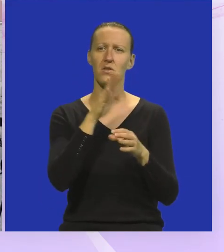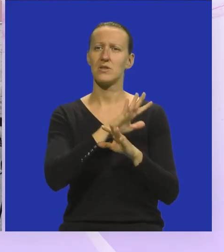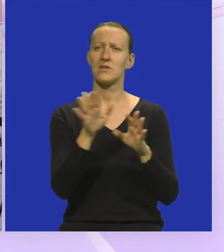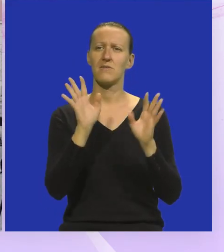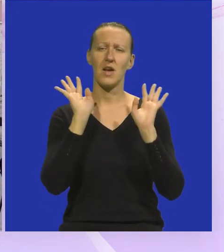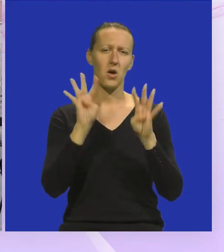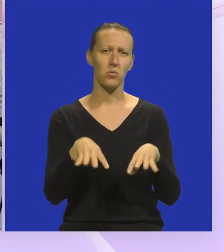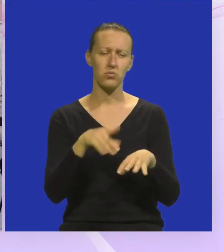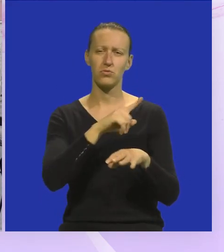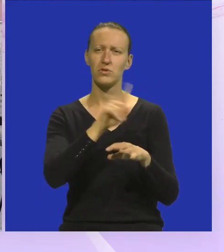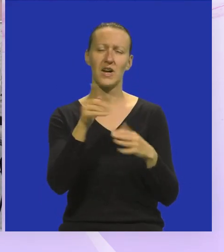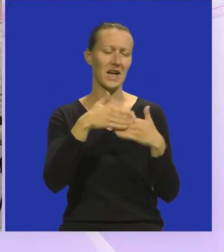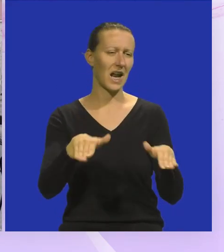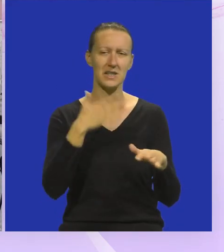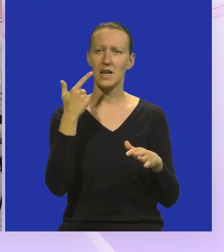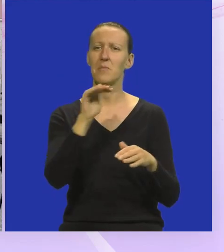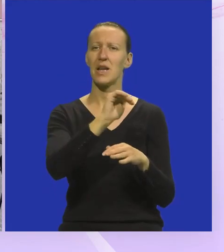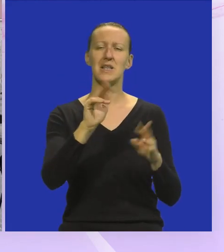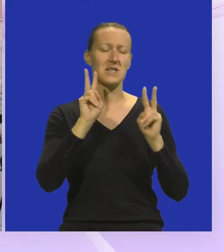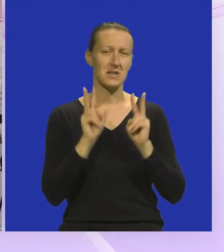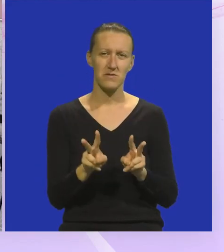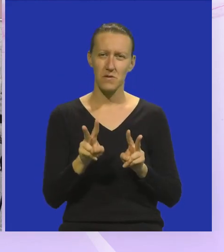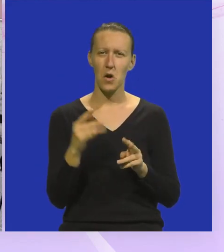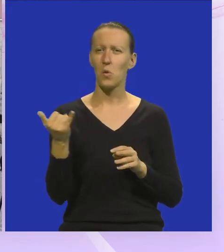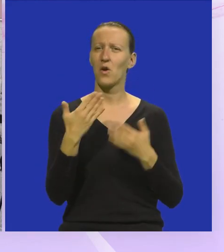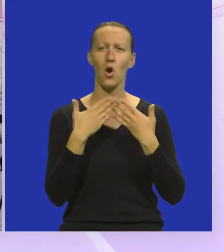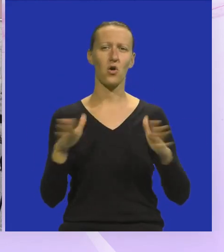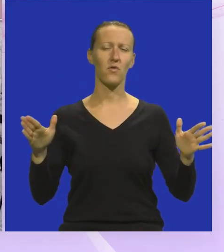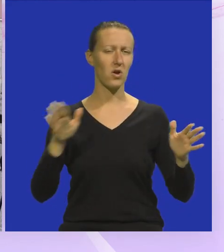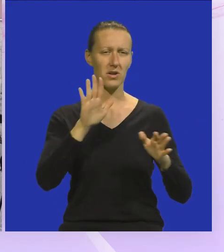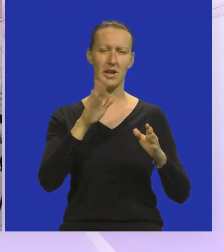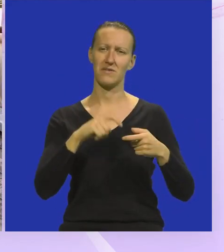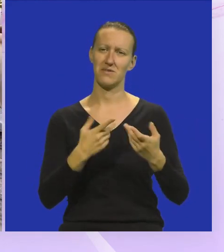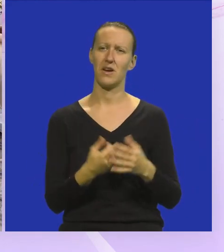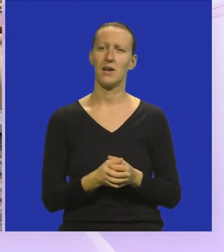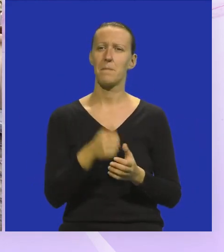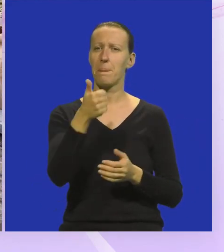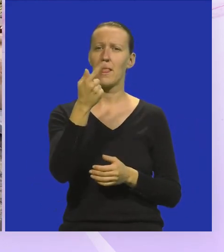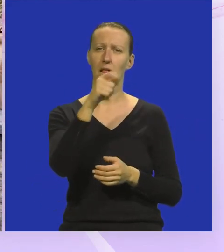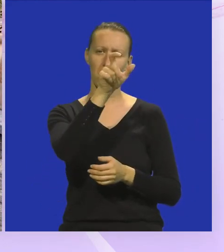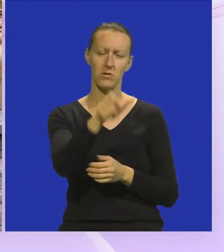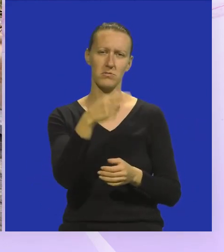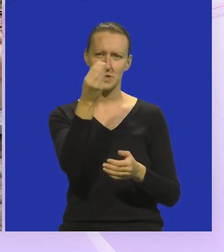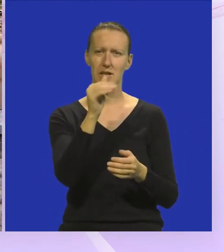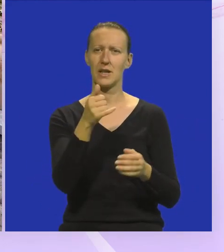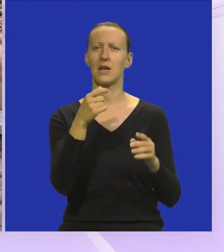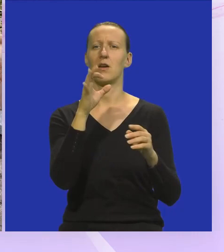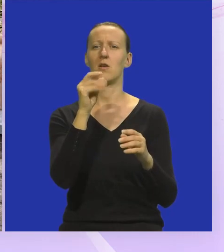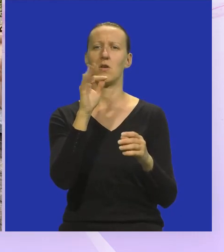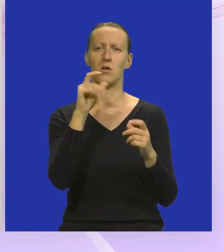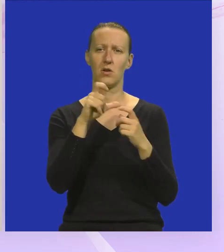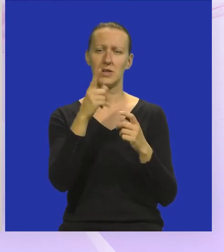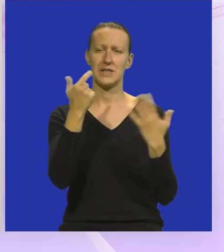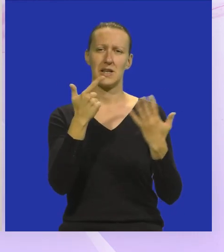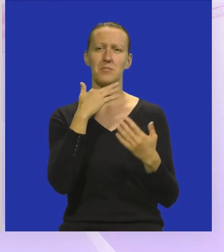barijere. Da, da, u svakom slučaju. I djeca su stvarno uvijek otvorena za takve stvari. Jedan od autora slika je Mika Oroz,